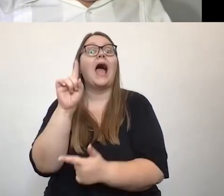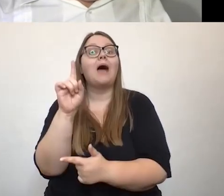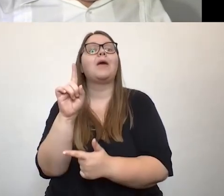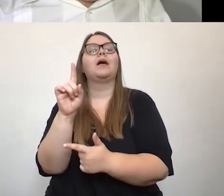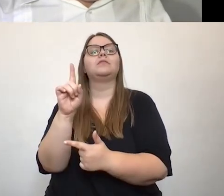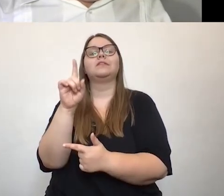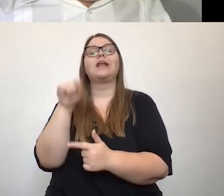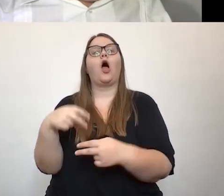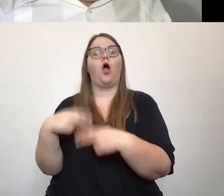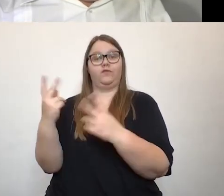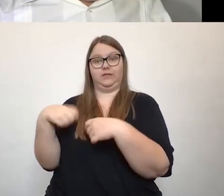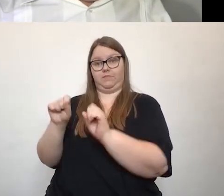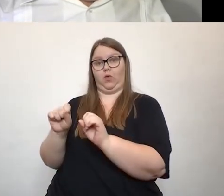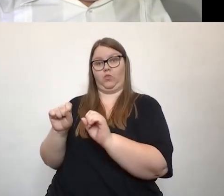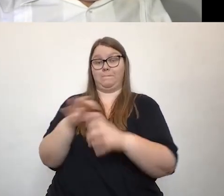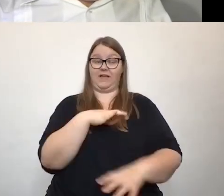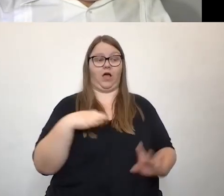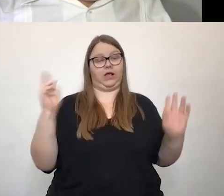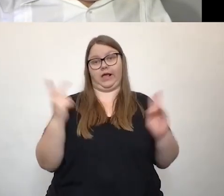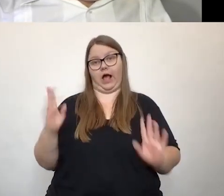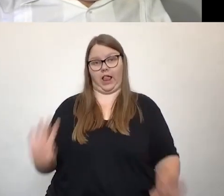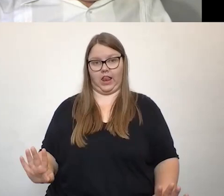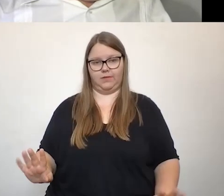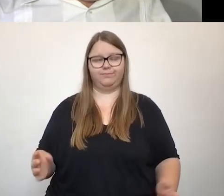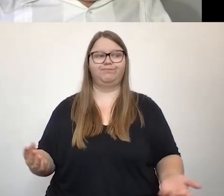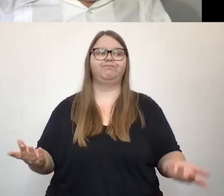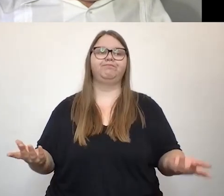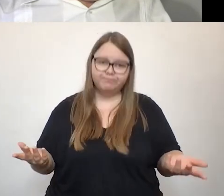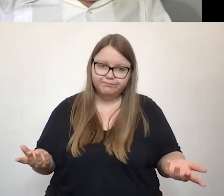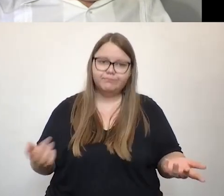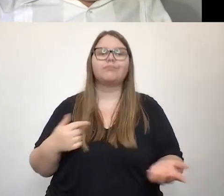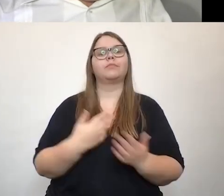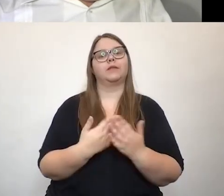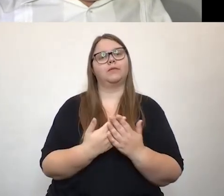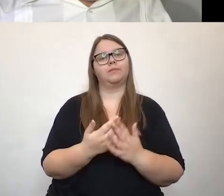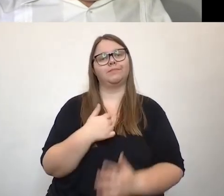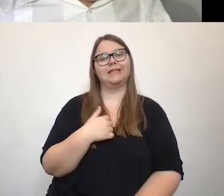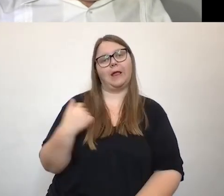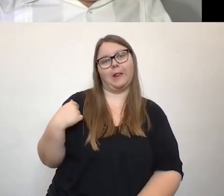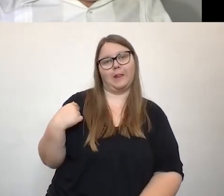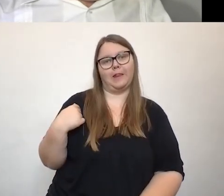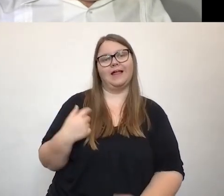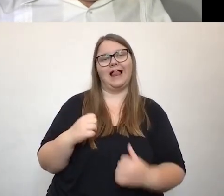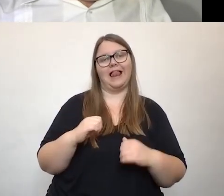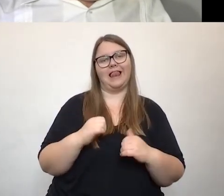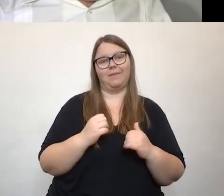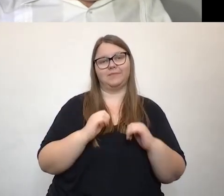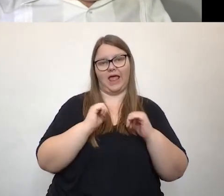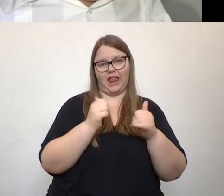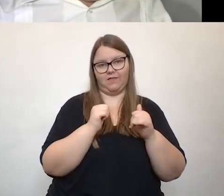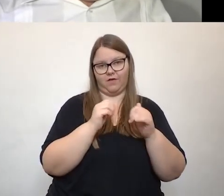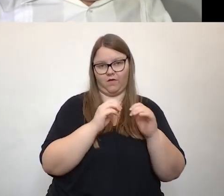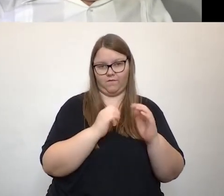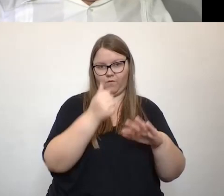öffentlichen Bauten. Und wir, ich hatte neulich meine, ich bin ja Lebenshilfe-Vorsitzende in Hamburg, die